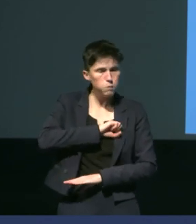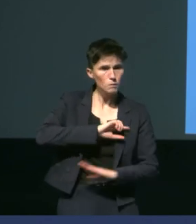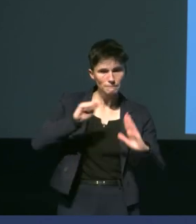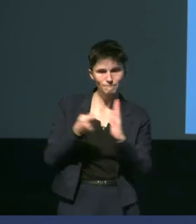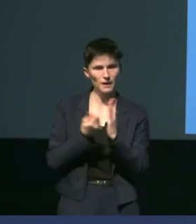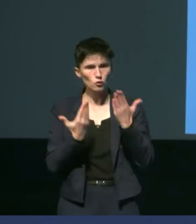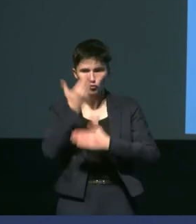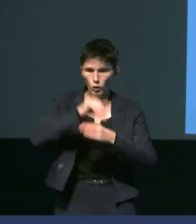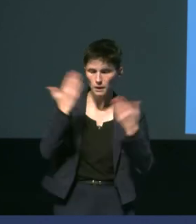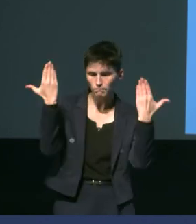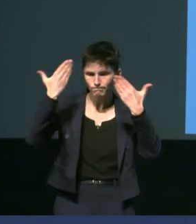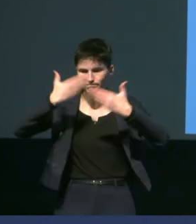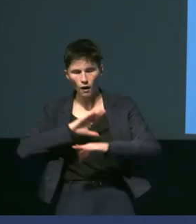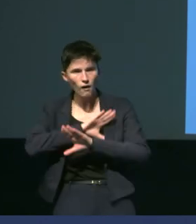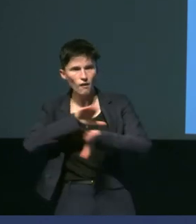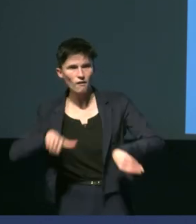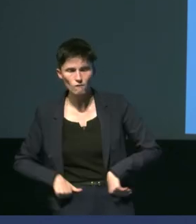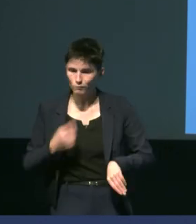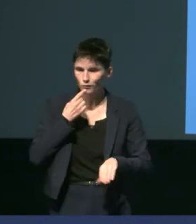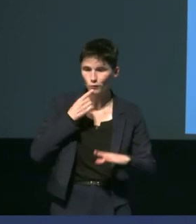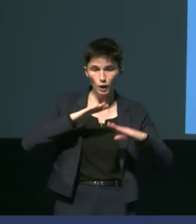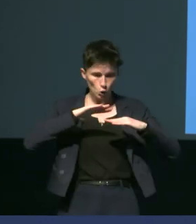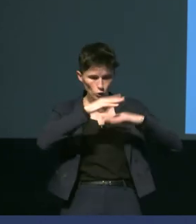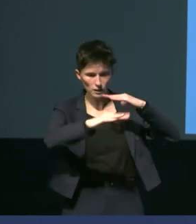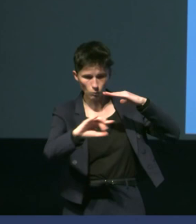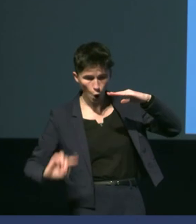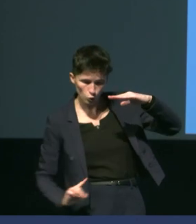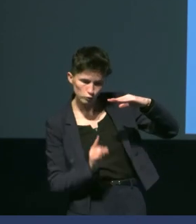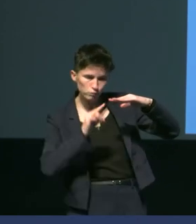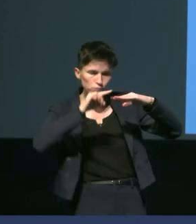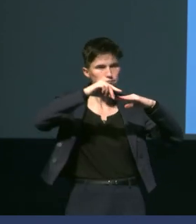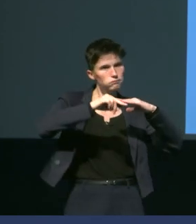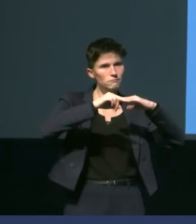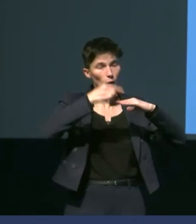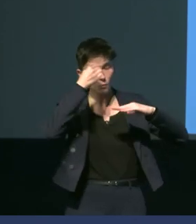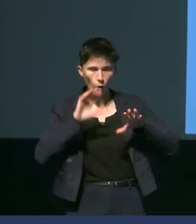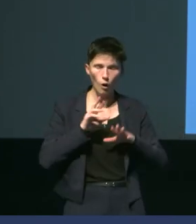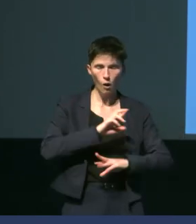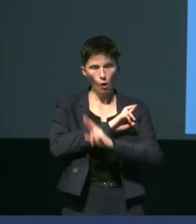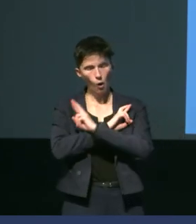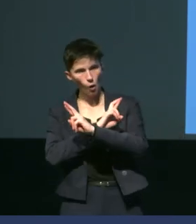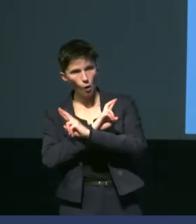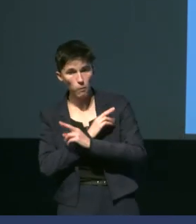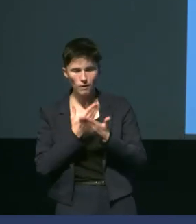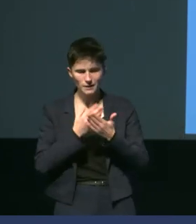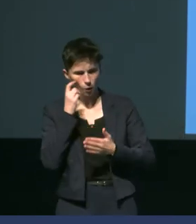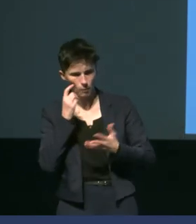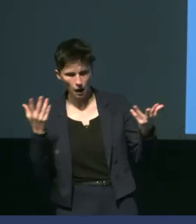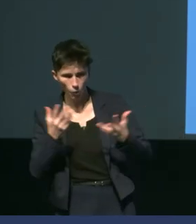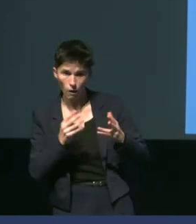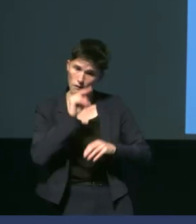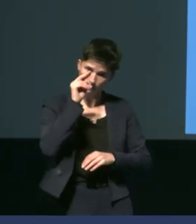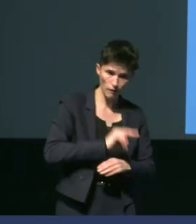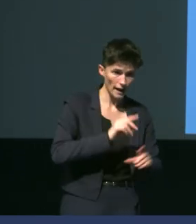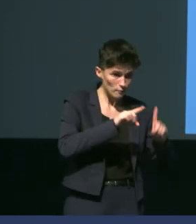journée les individus reviennent en surface ils reviennent se reposer et pourtant on observe à la fois des températures qui vont être plus